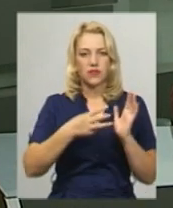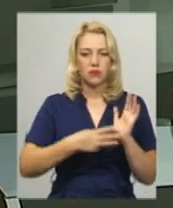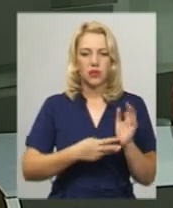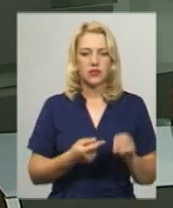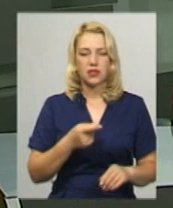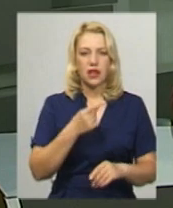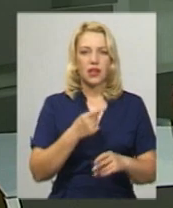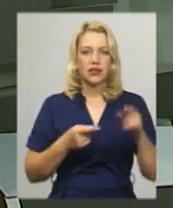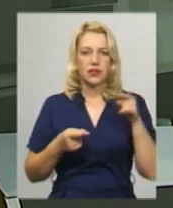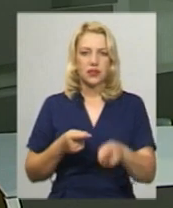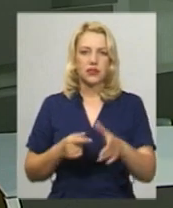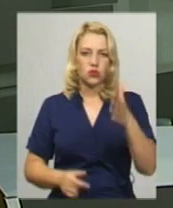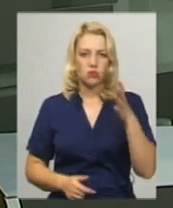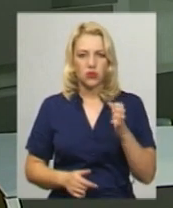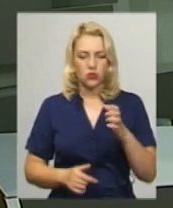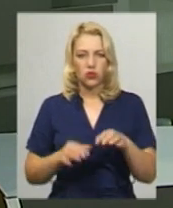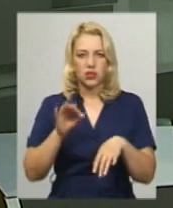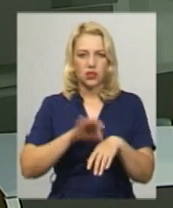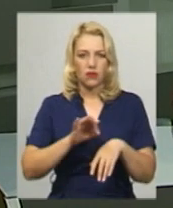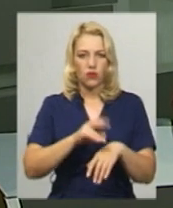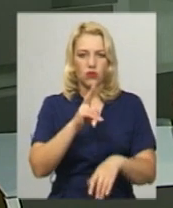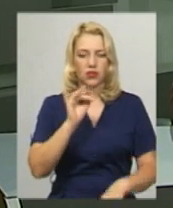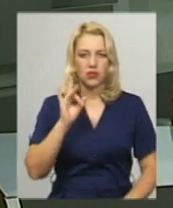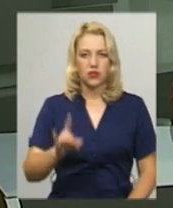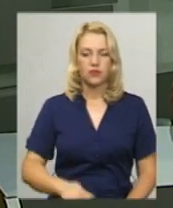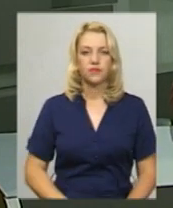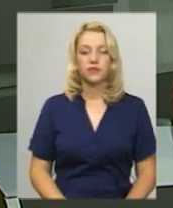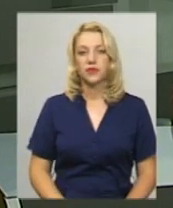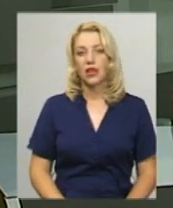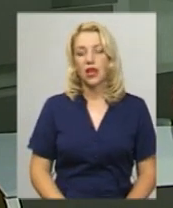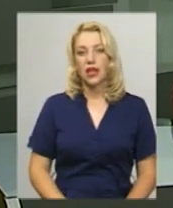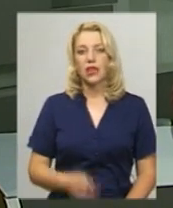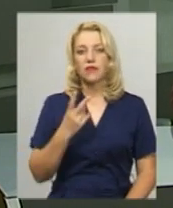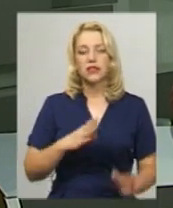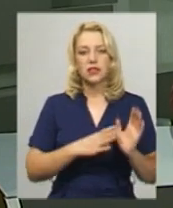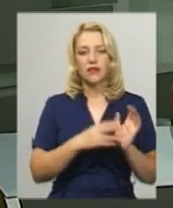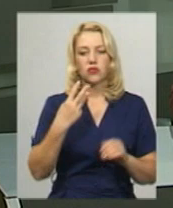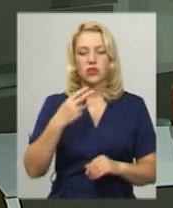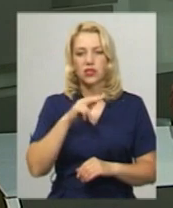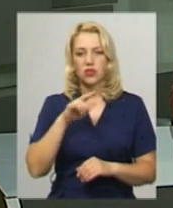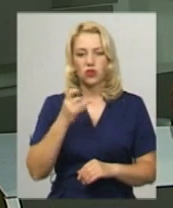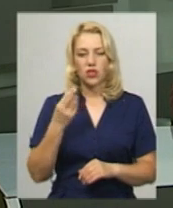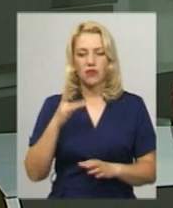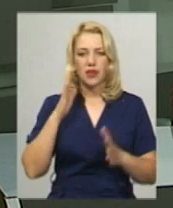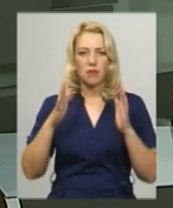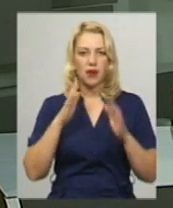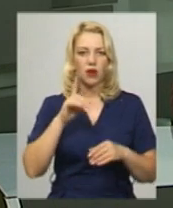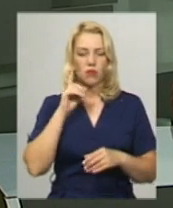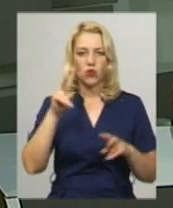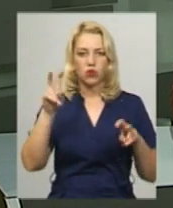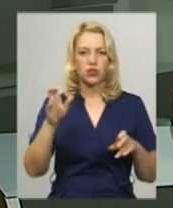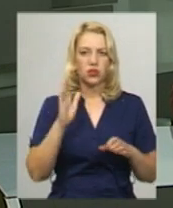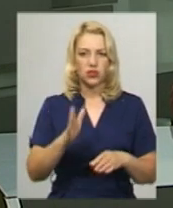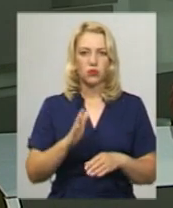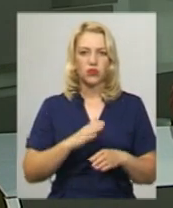півтори тисячі випадків захворювання на Кір. 29 та 30 червня у парку Молодіжний у Хмельницькому